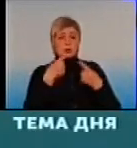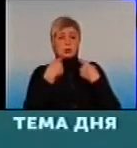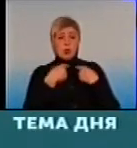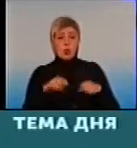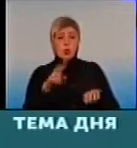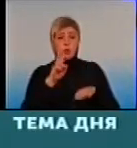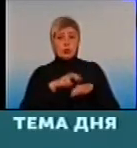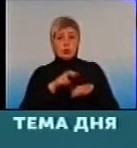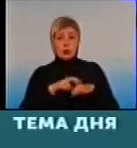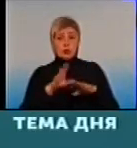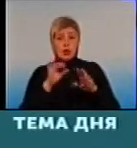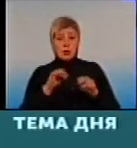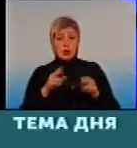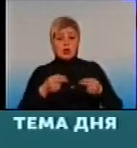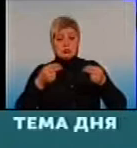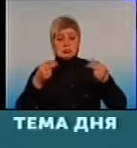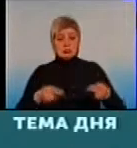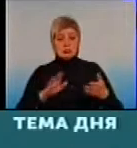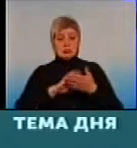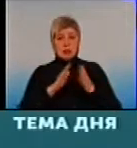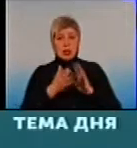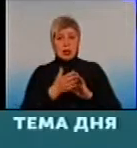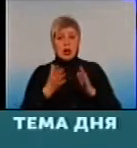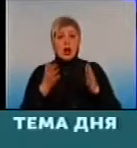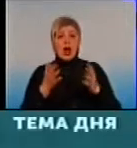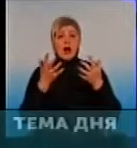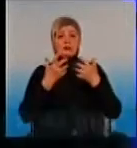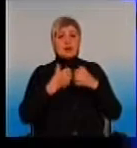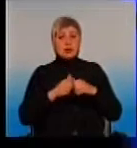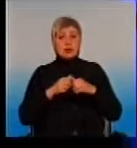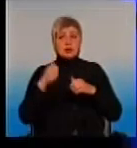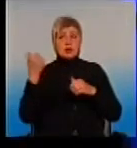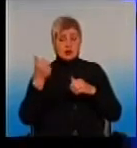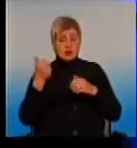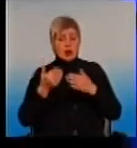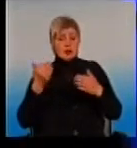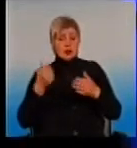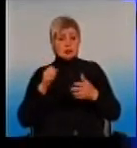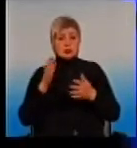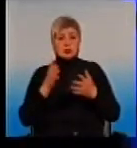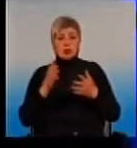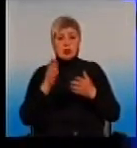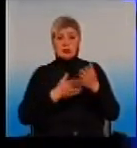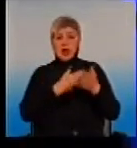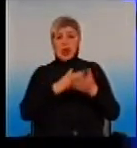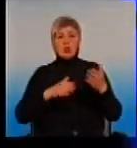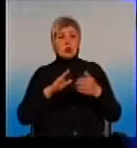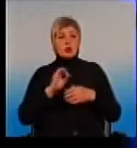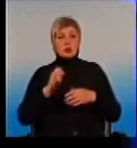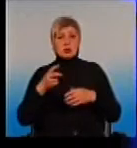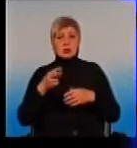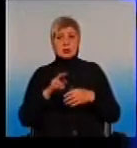и заключая новую декларацию, автоматически аннулируется предыдущая. Поэтому никто не ограничивает людей в их свободе выбора.